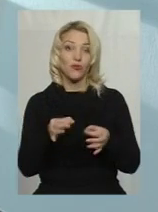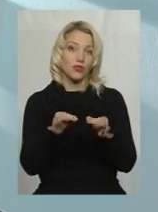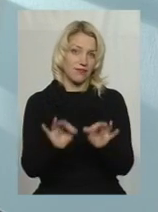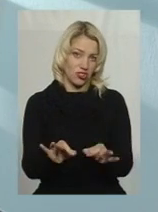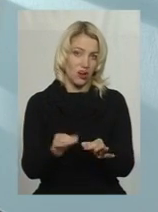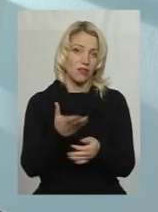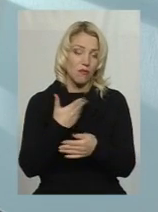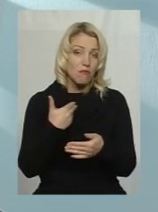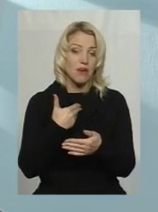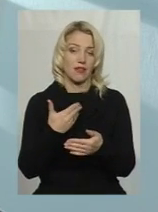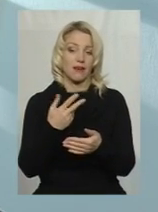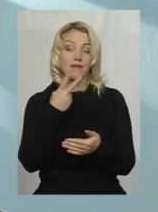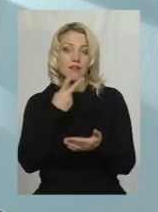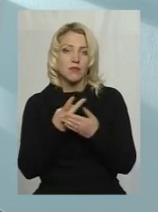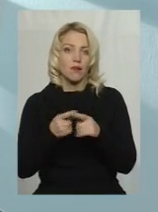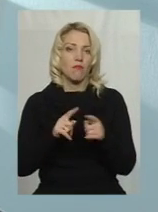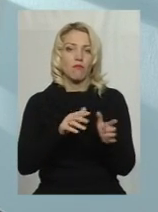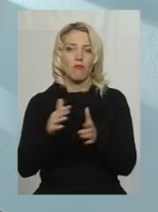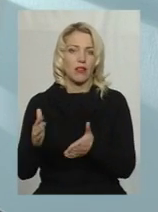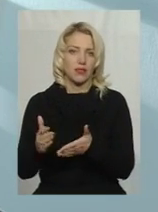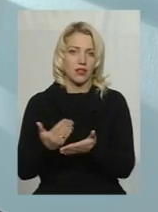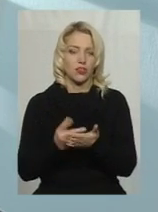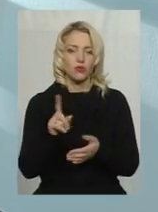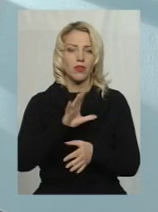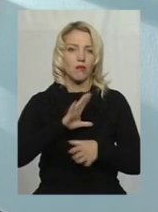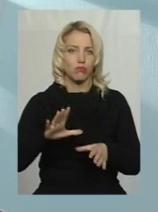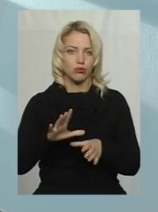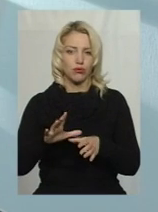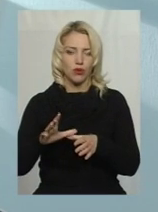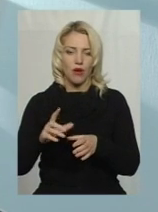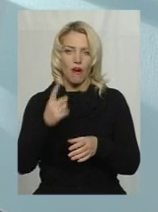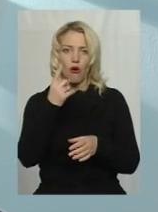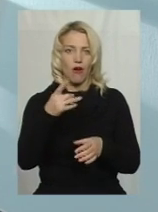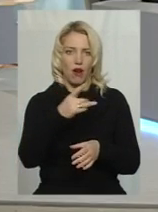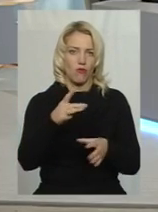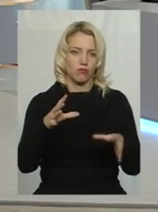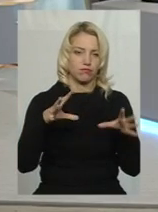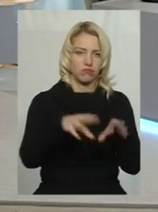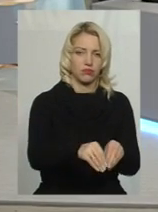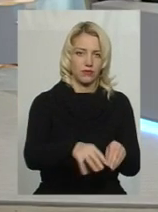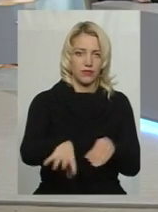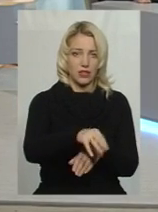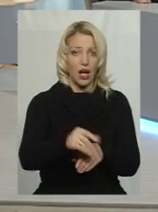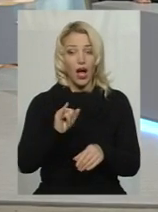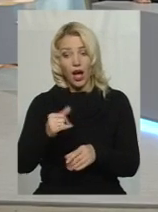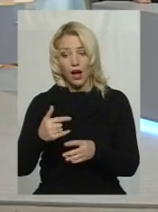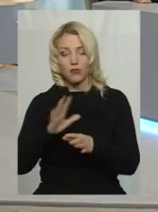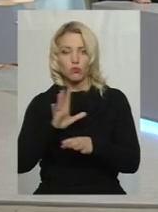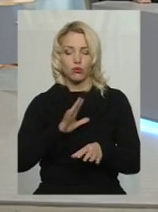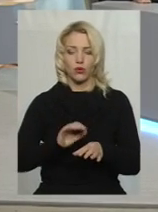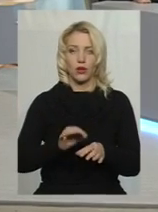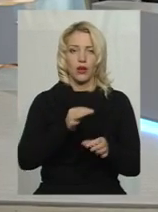виходимо ще з тих моментів, щоб не було скупщення в якомусь одному районі, щоб вони були розкидані по місту.